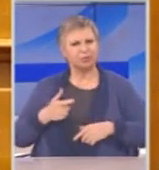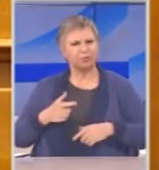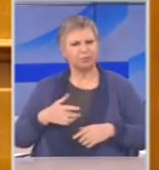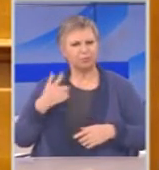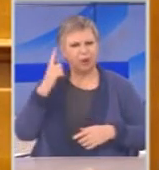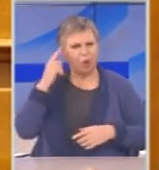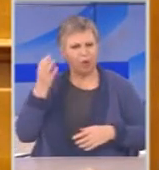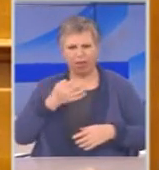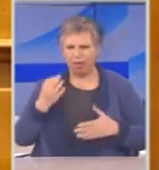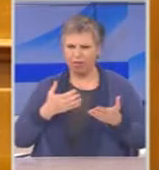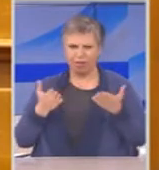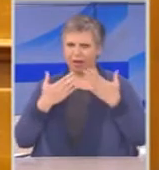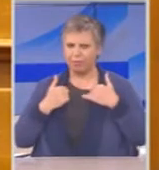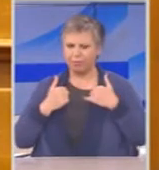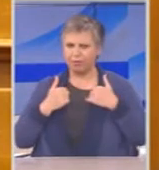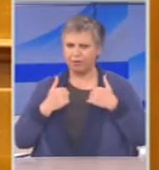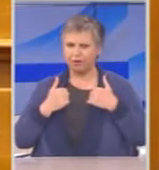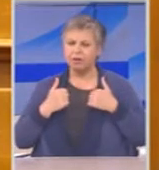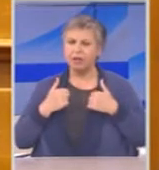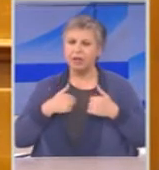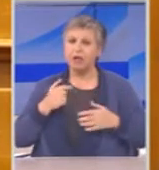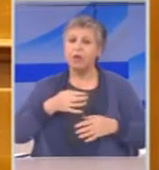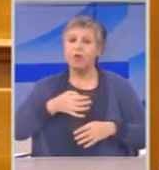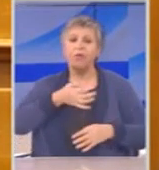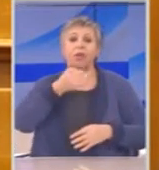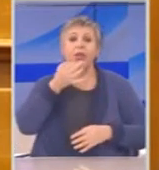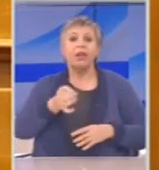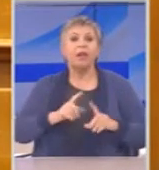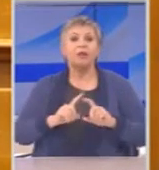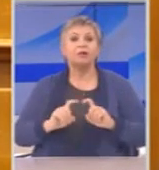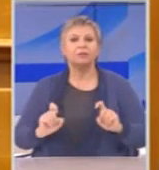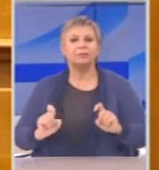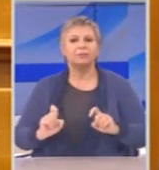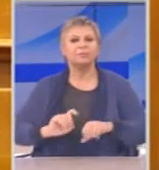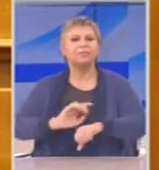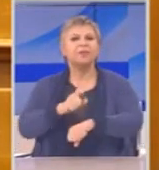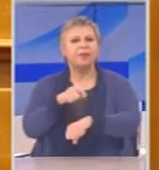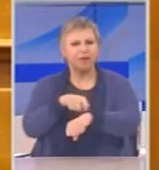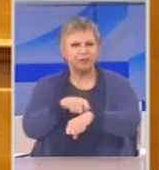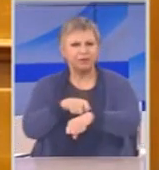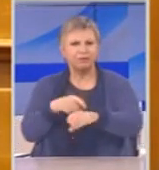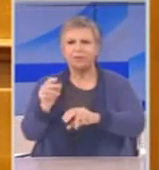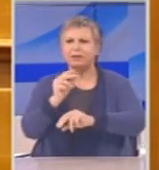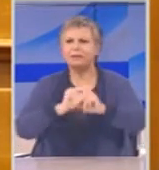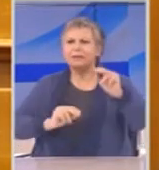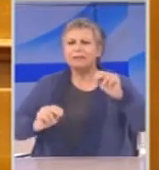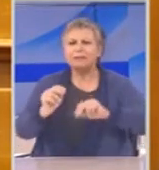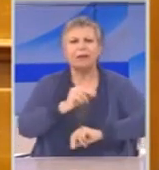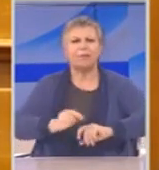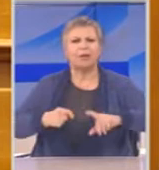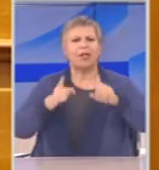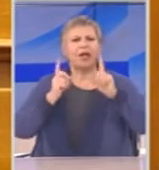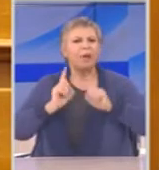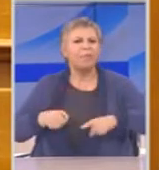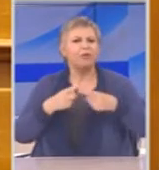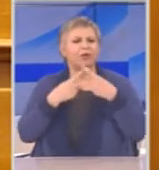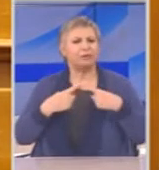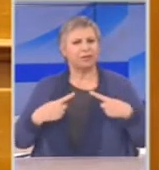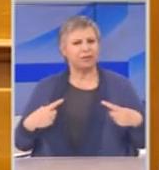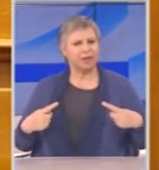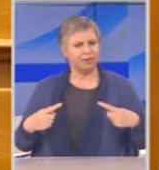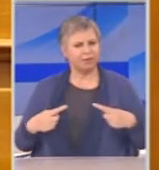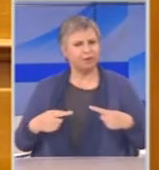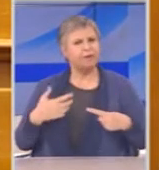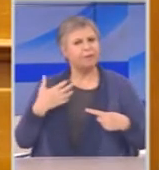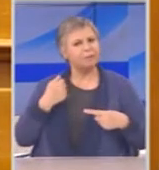Κάτι γνώμη μου όμως δεν είναι. Η σημερινή συζήτηση και οι αντίστοιχες συζητήσεις και αποφάσεις που παίρνονται, συνδέονται,